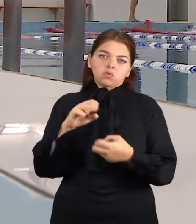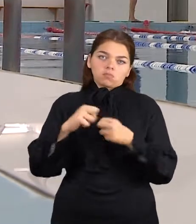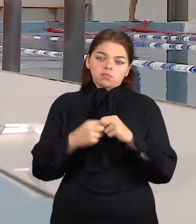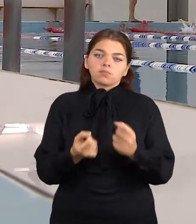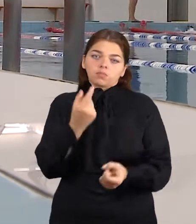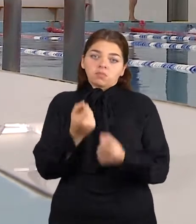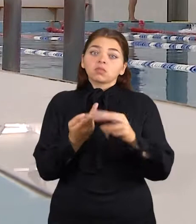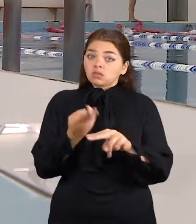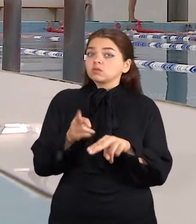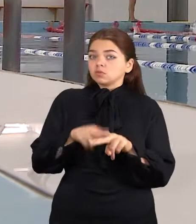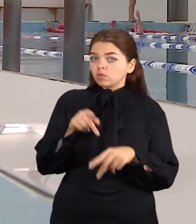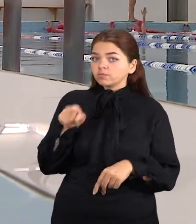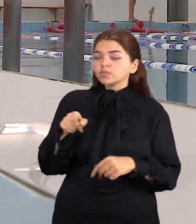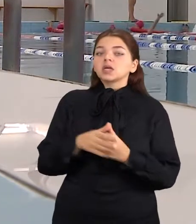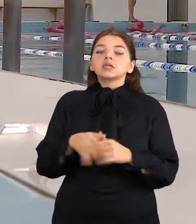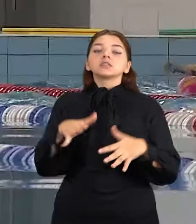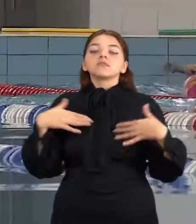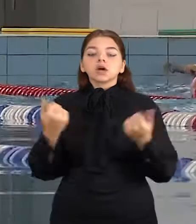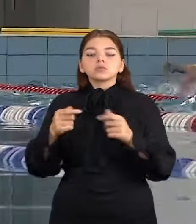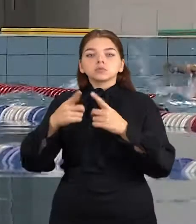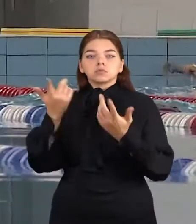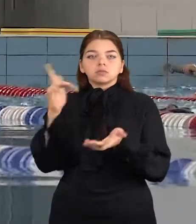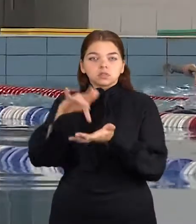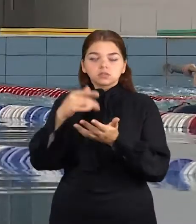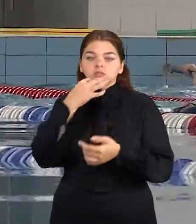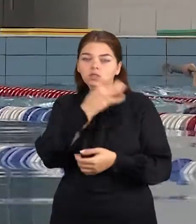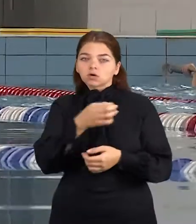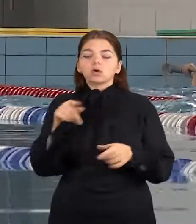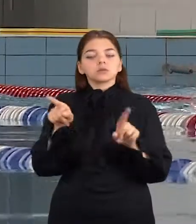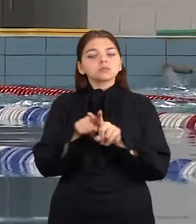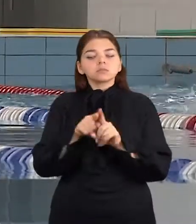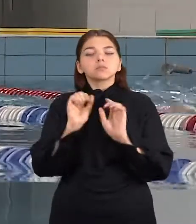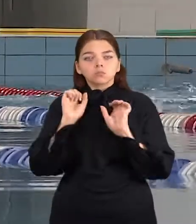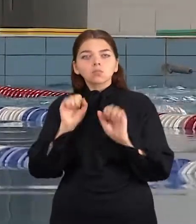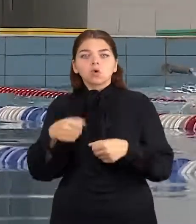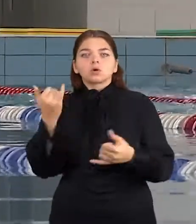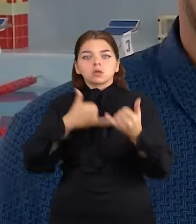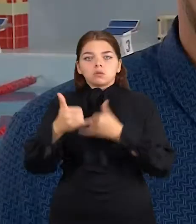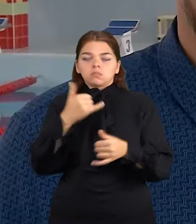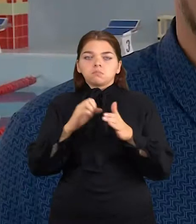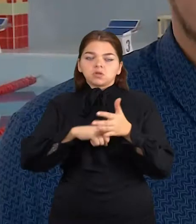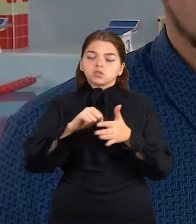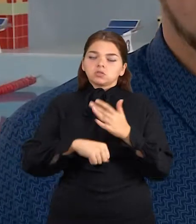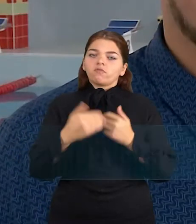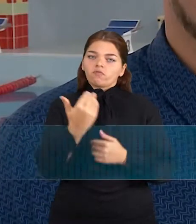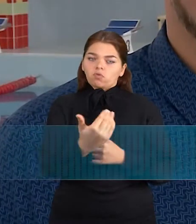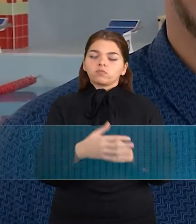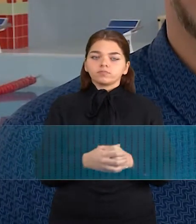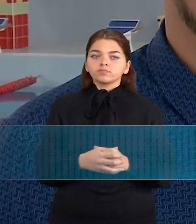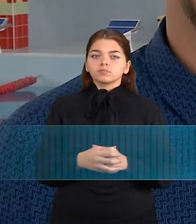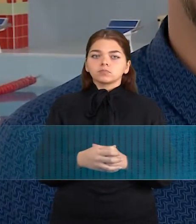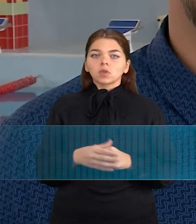direktorius pritarė, kad iš tiesų minėtame baseinė šis kvapas jaučiamas. Tačiau kodėl jis susidaro, tiksliai nežino. Baseinė